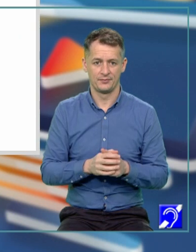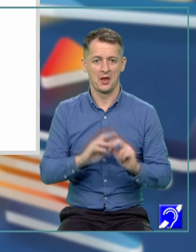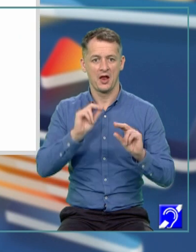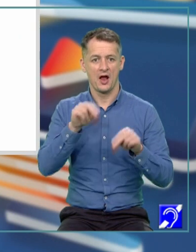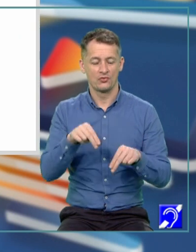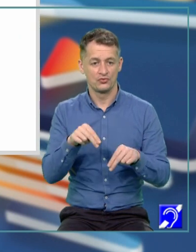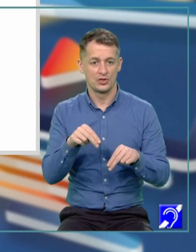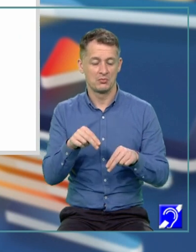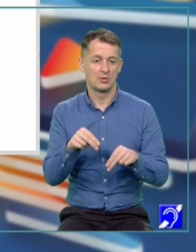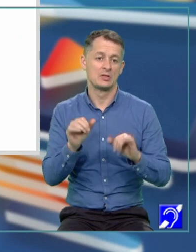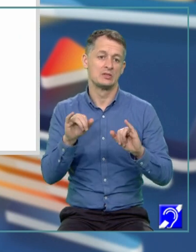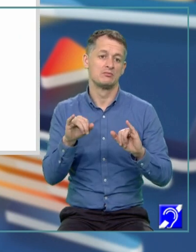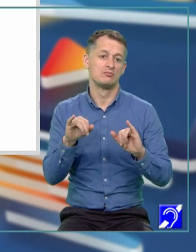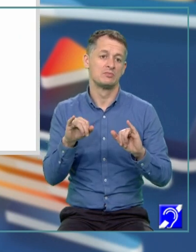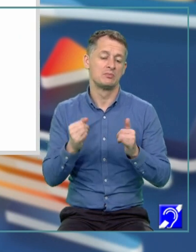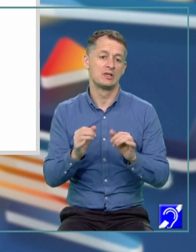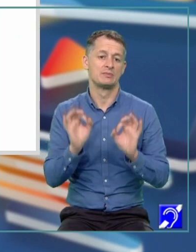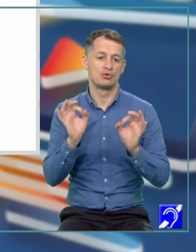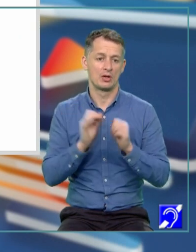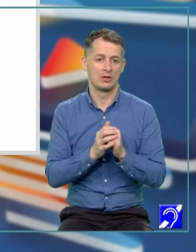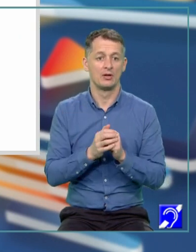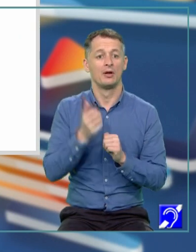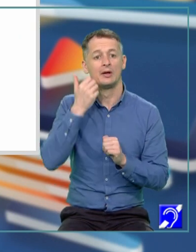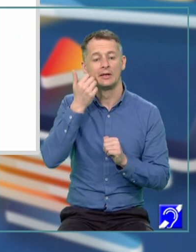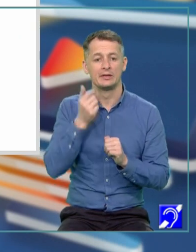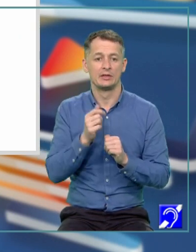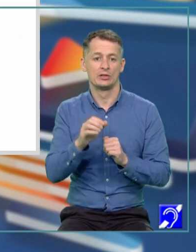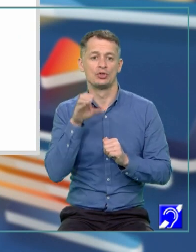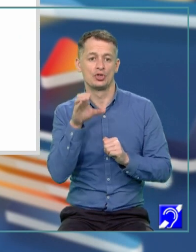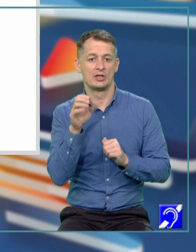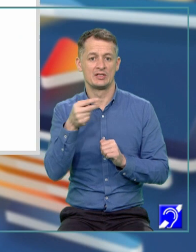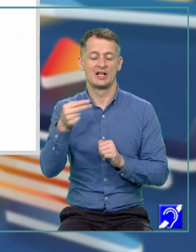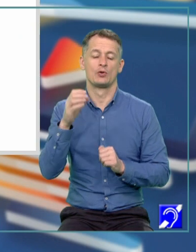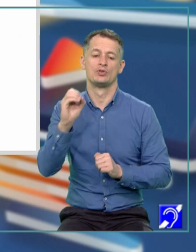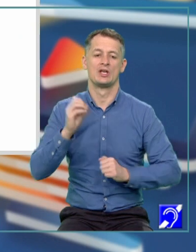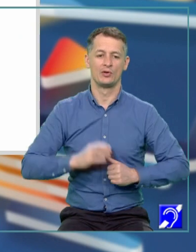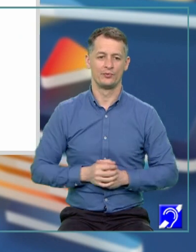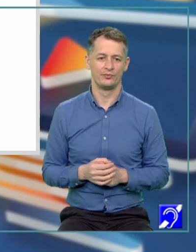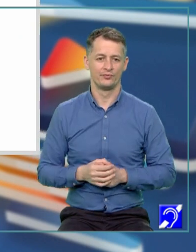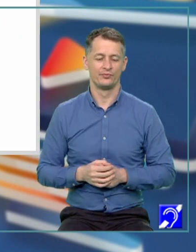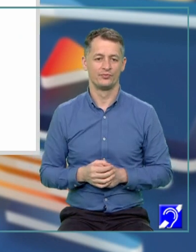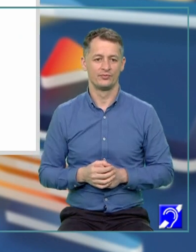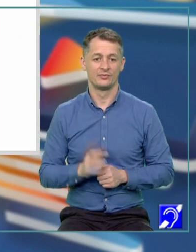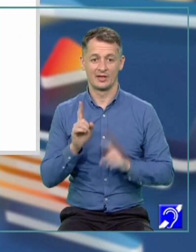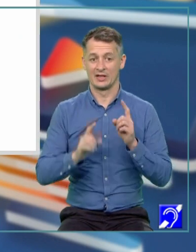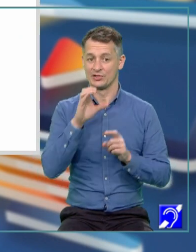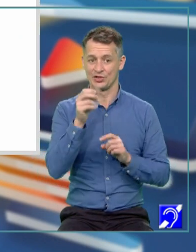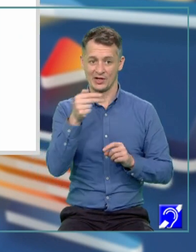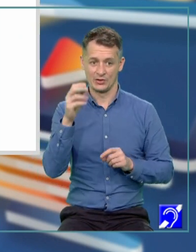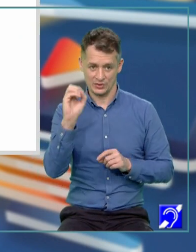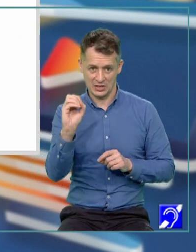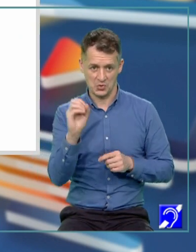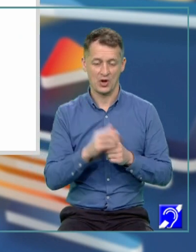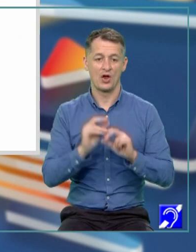cazurile particulare, atunci când coeficientul C este egal cu 0. Ei bine, dacă C este egal cu 0,